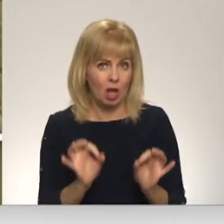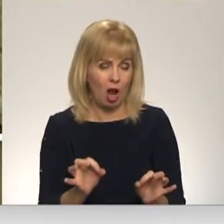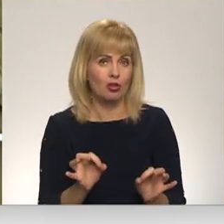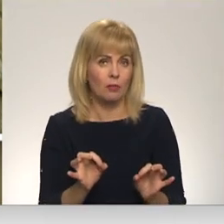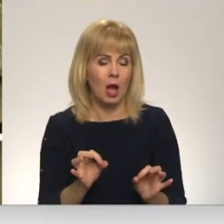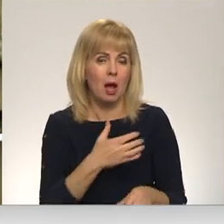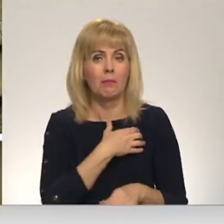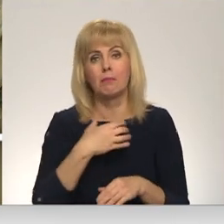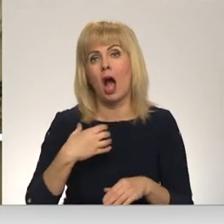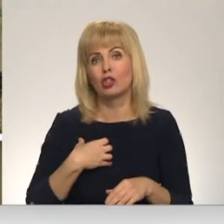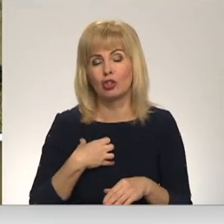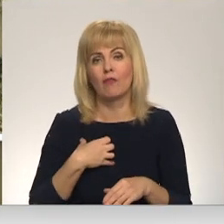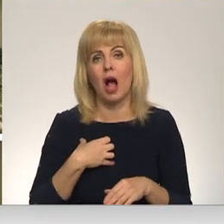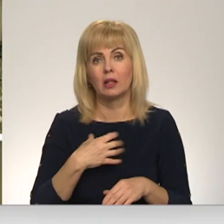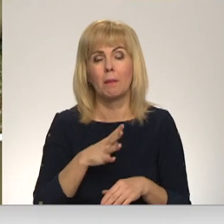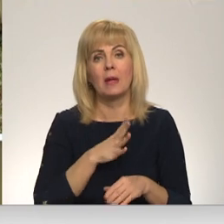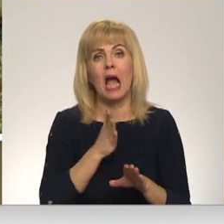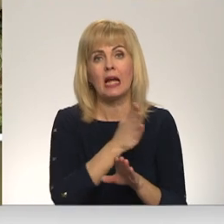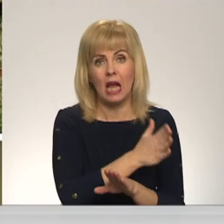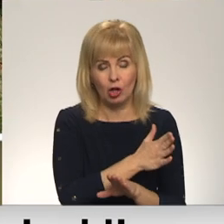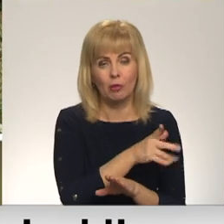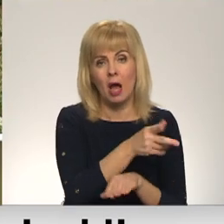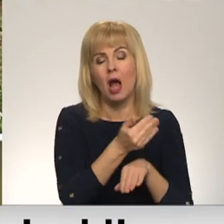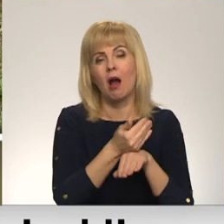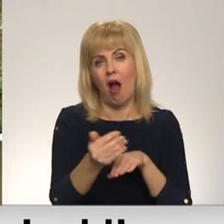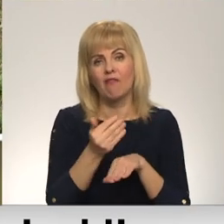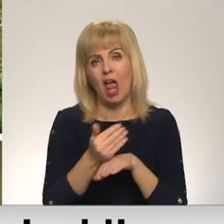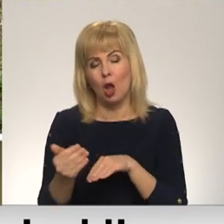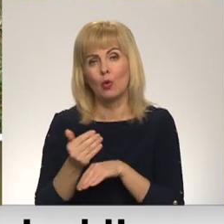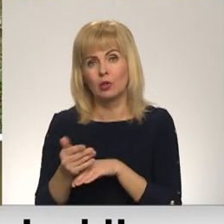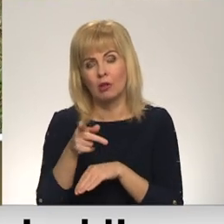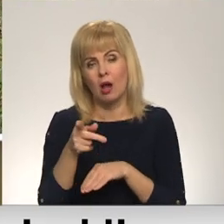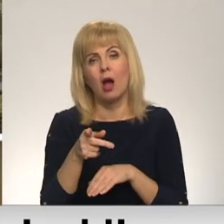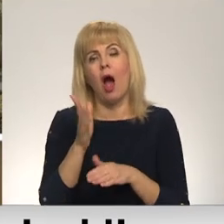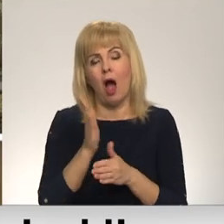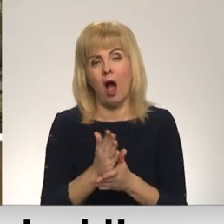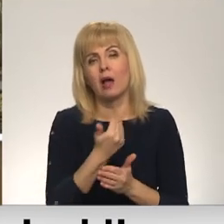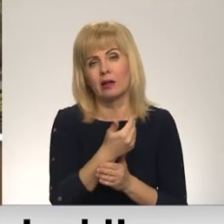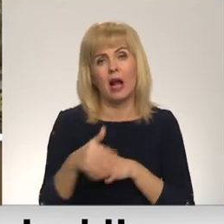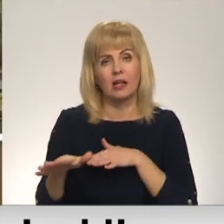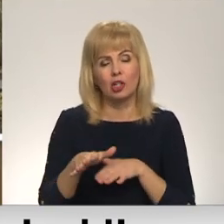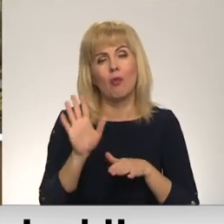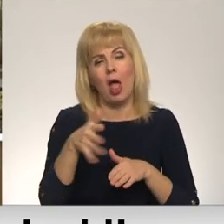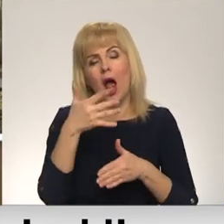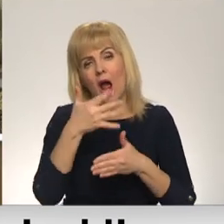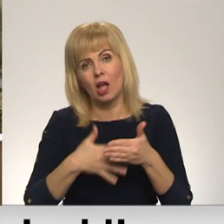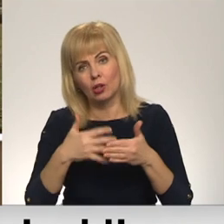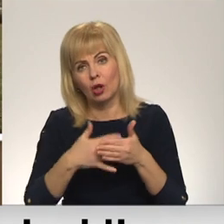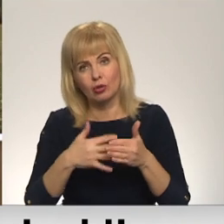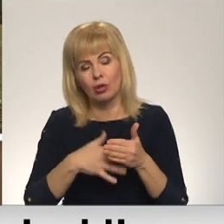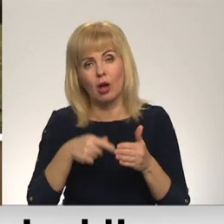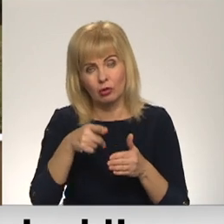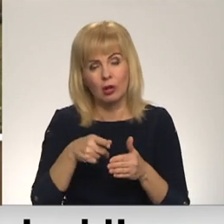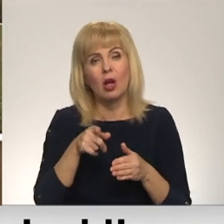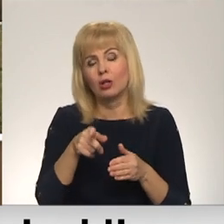pašvaldība bija iepriešzināma mērā kavējusies ar noteiktu rīcību, lai atrisinātu, ja tā var teikt, gaisā pakārt